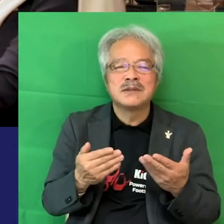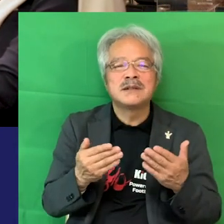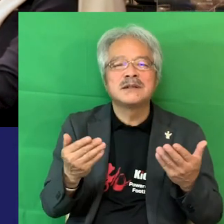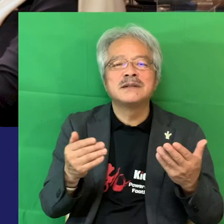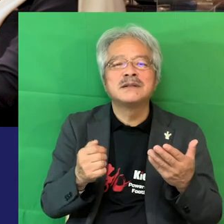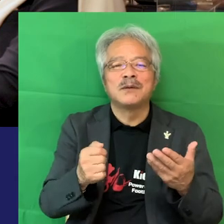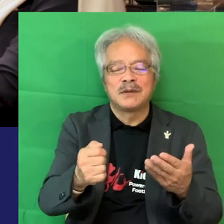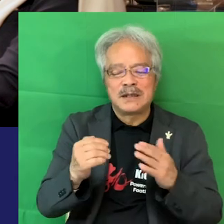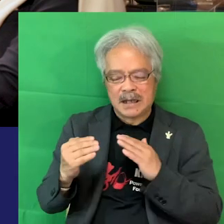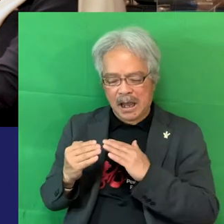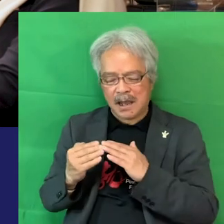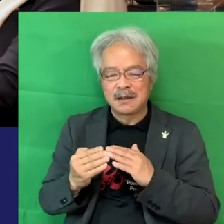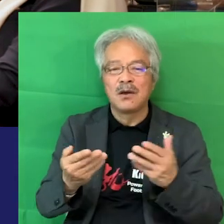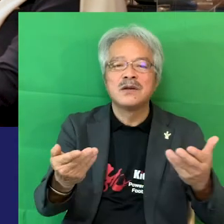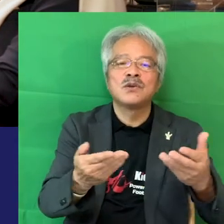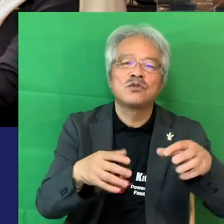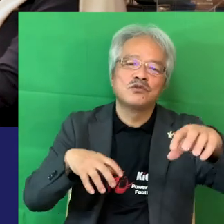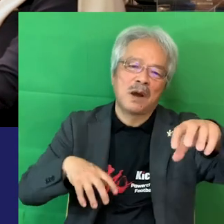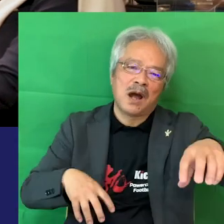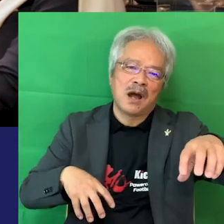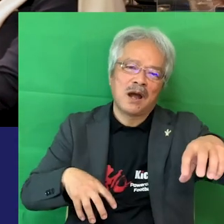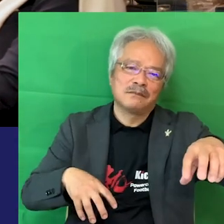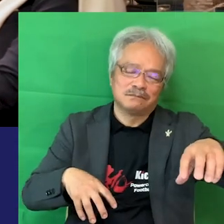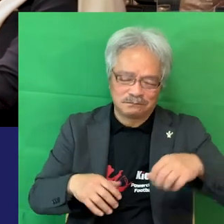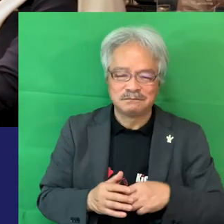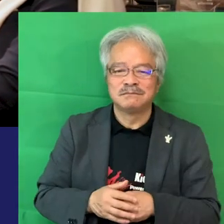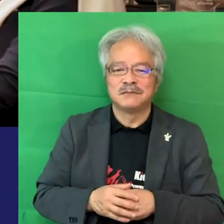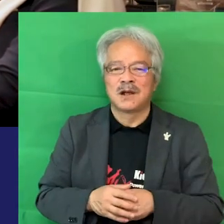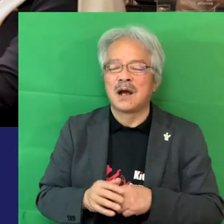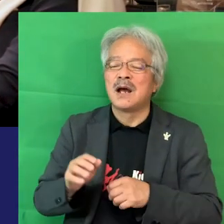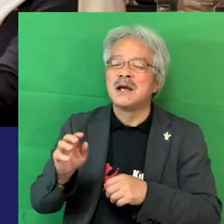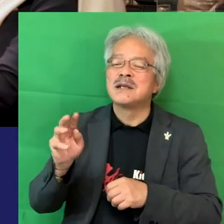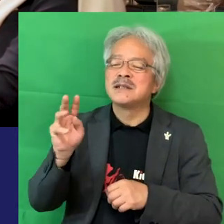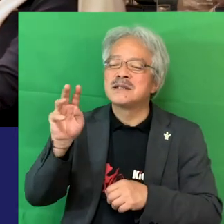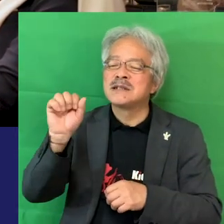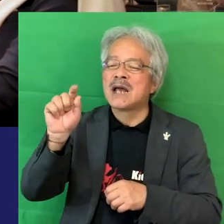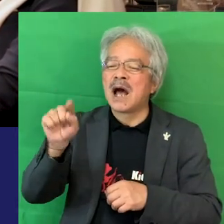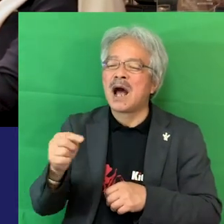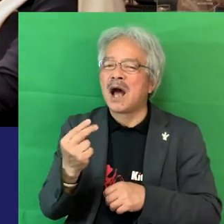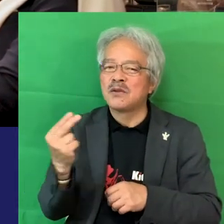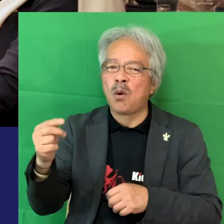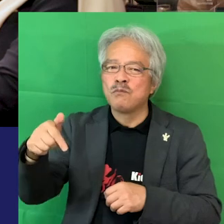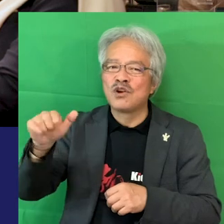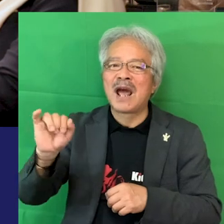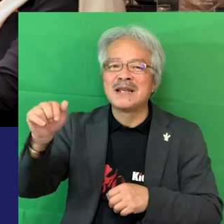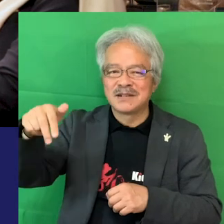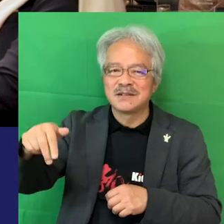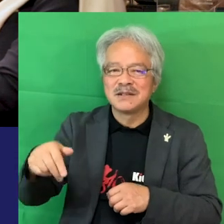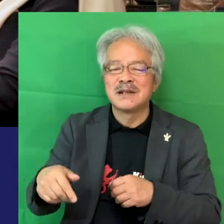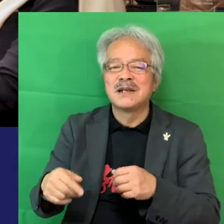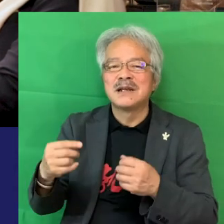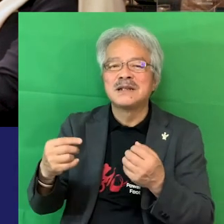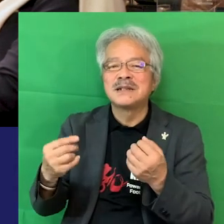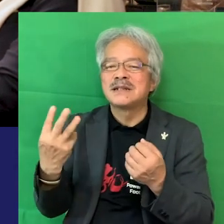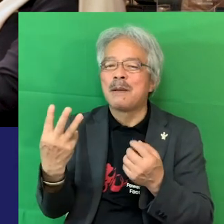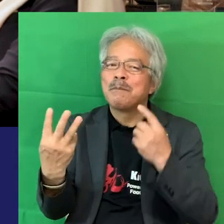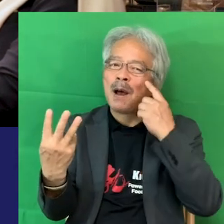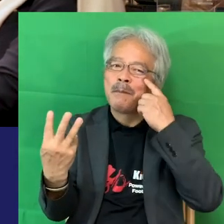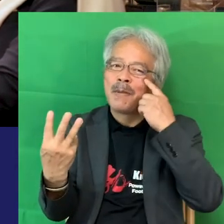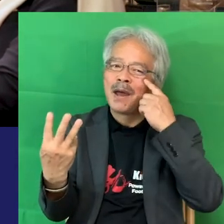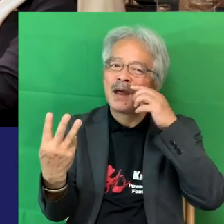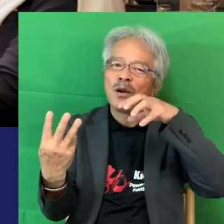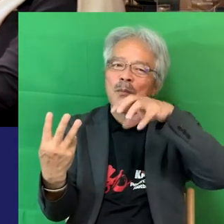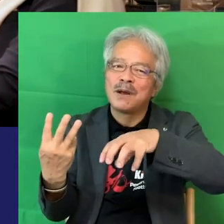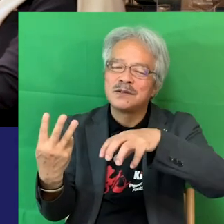学校お家と仕事どこがそうなのだからサードプレースというか3番目の場所ってすごい重要なんですよね